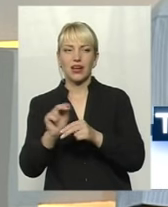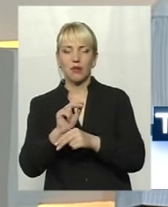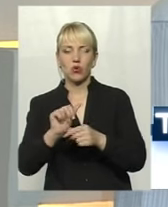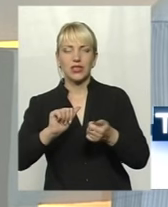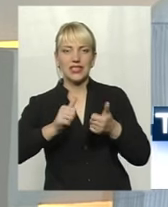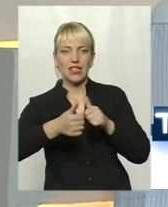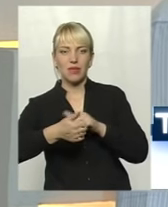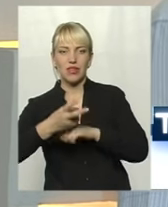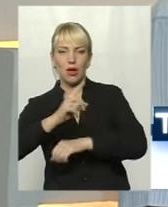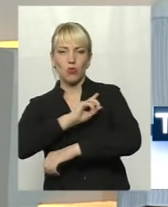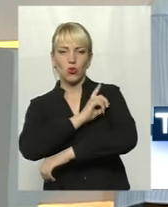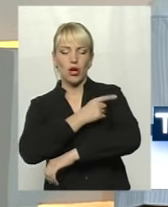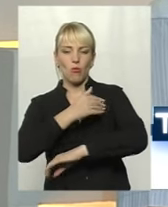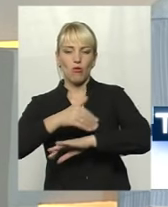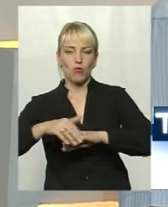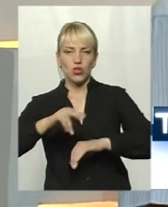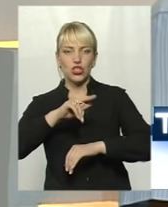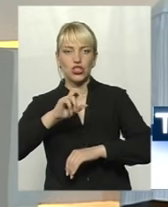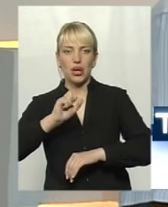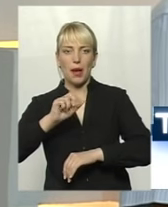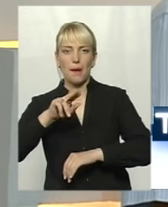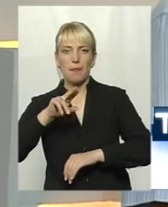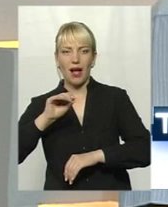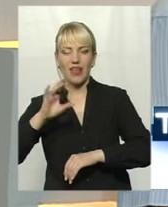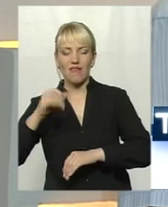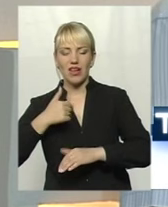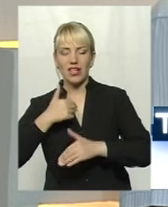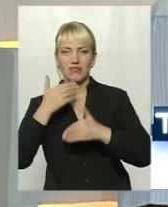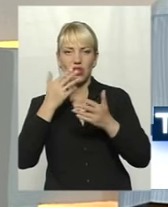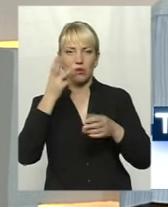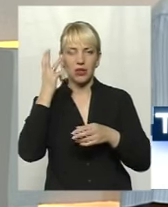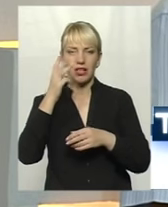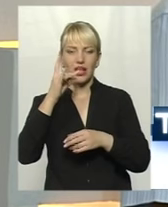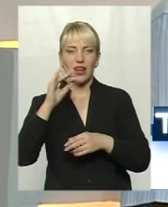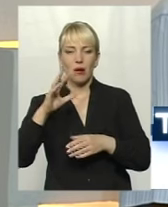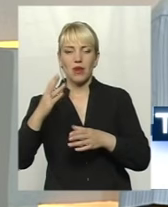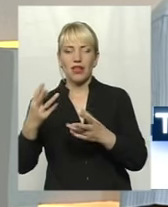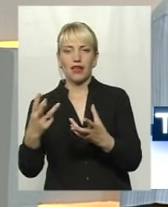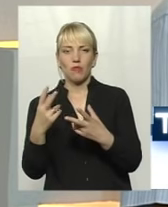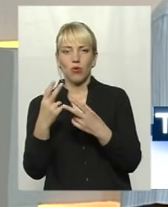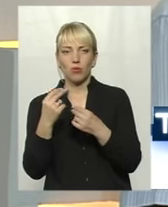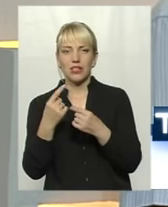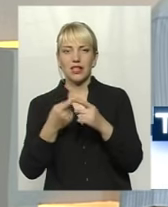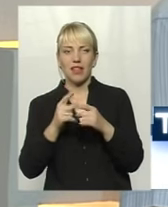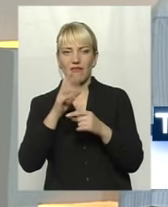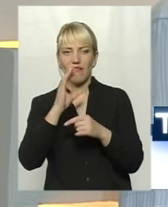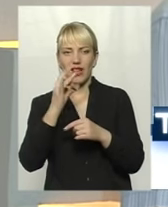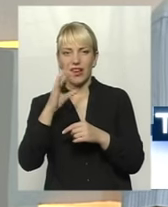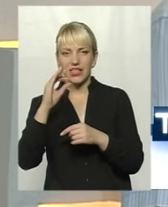трансформаторів на більш потужніший. По вулиці Чапаєва я також звернувся в Хмельницький РЕМ, які пообіцяли на протязі вересня місяця розглянути дане питання